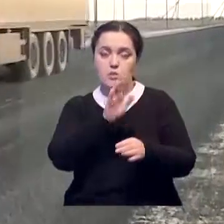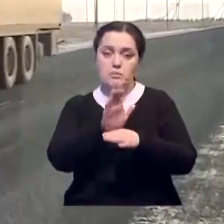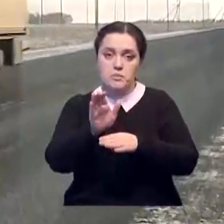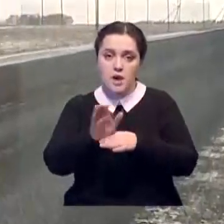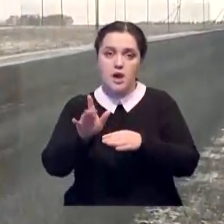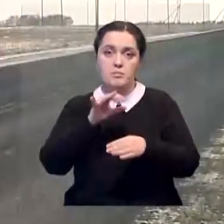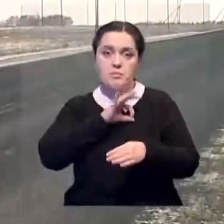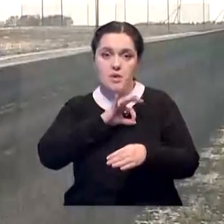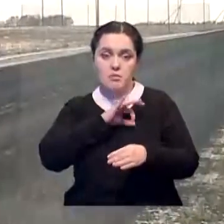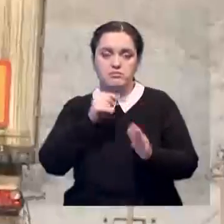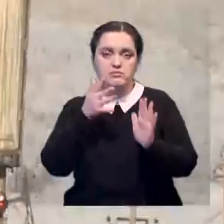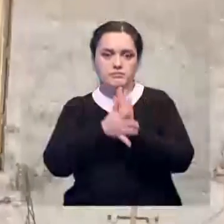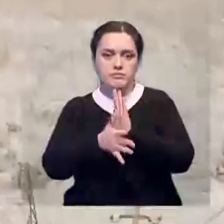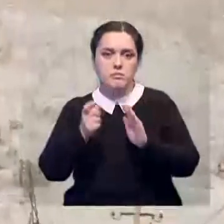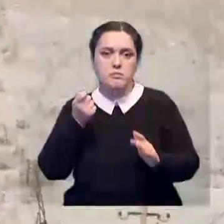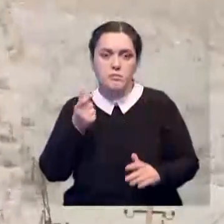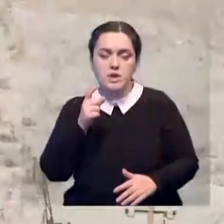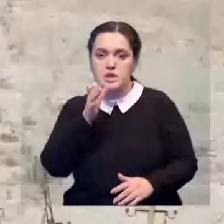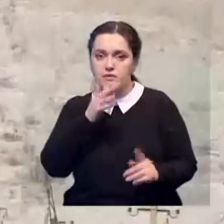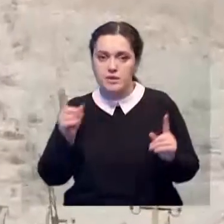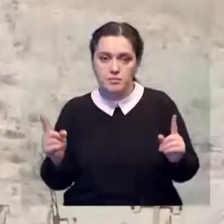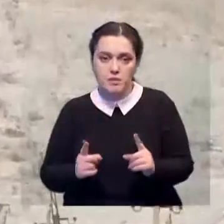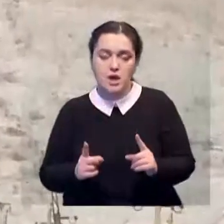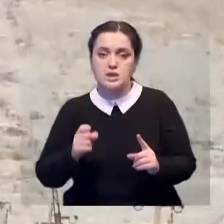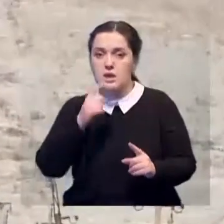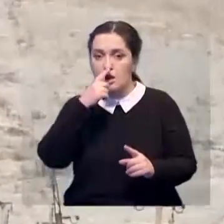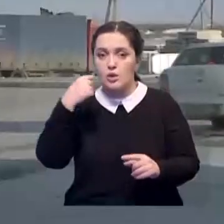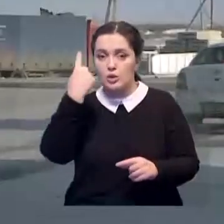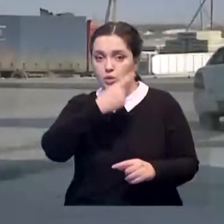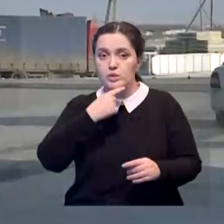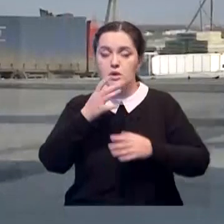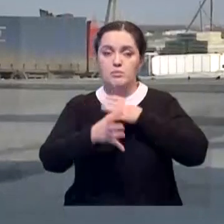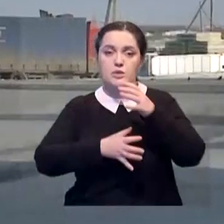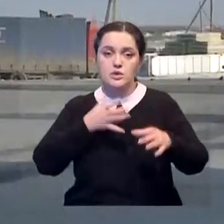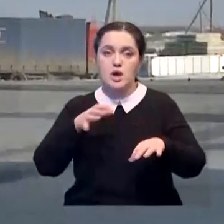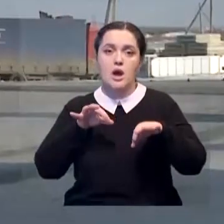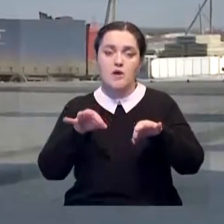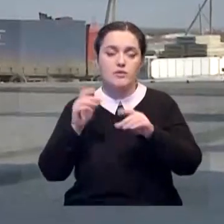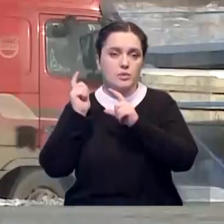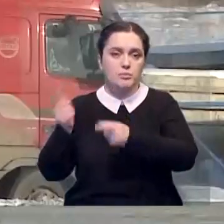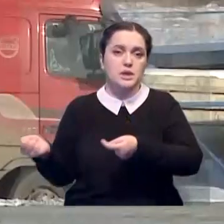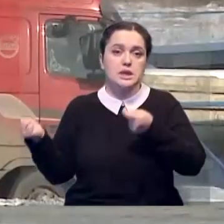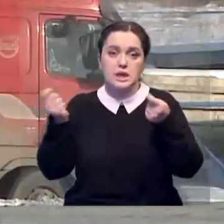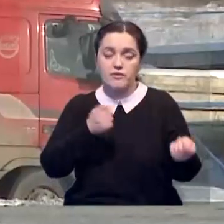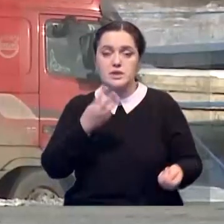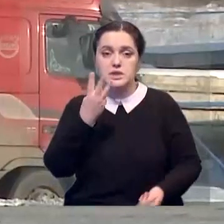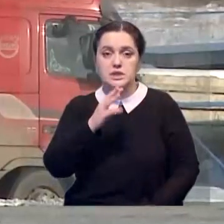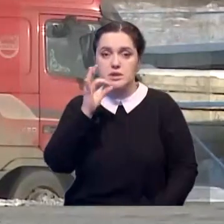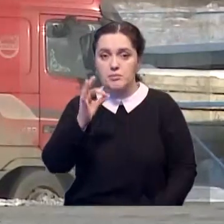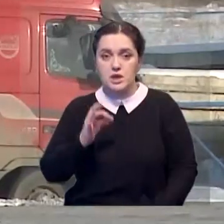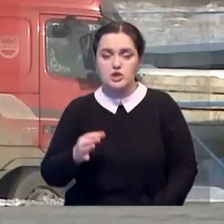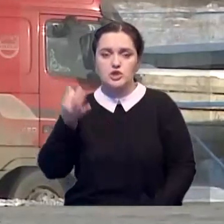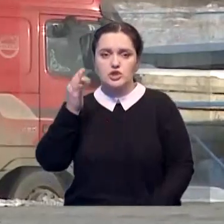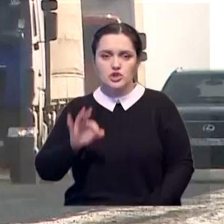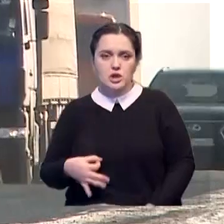потребителю с минимальными расходами и в короткий срок. За последний год доля международных автоперевозок в регионе выросла на 30%.